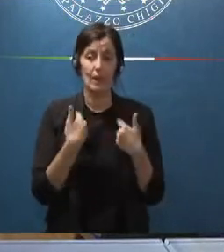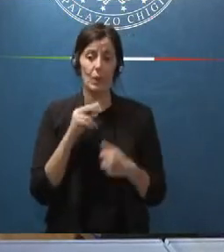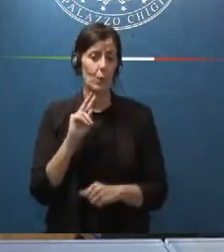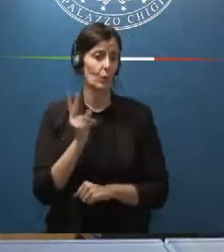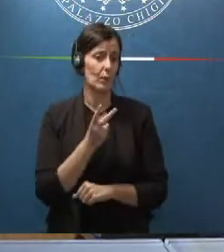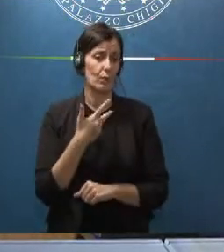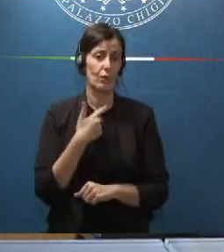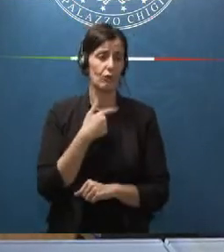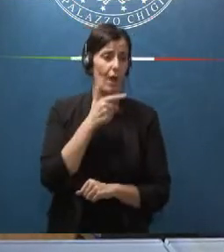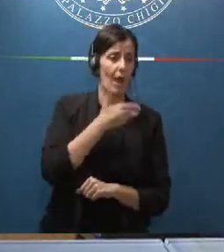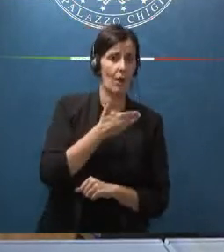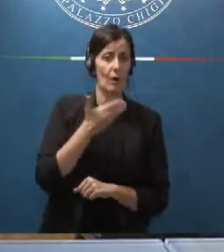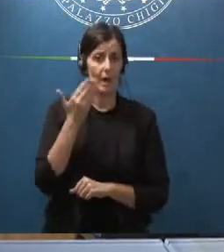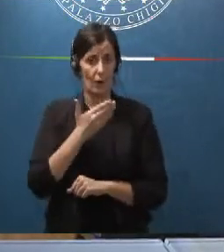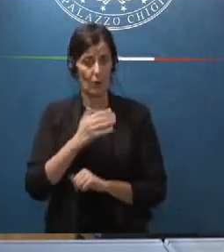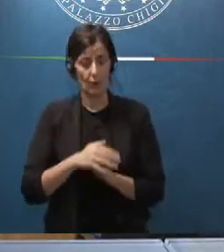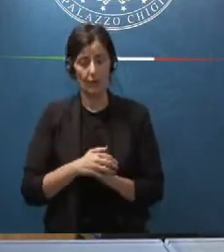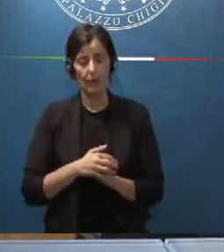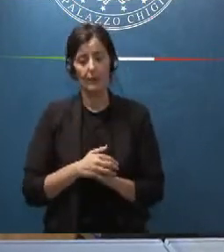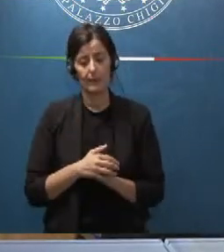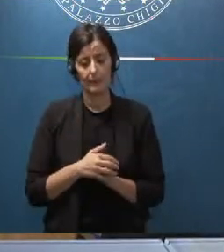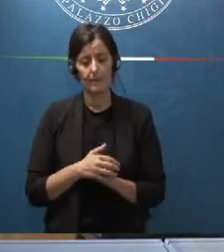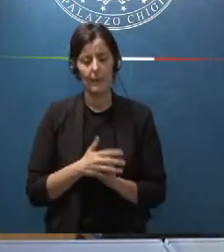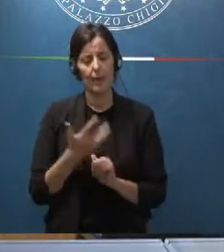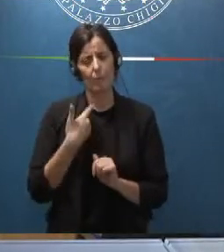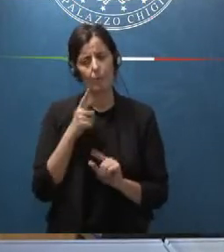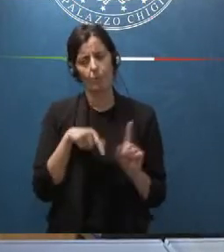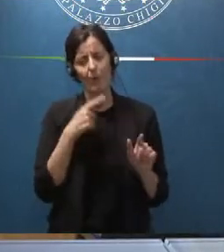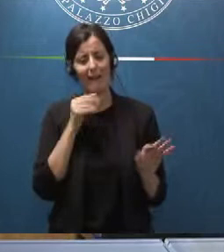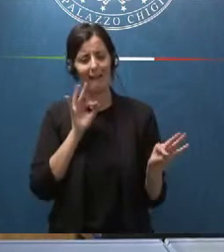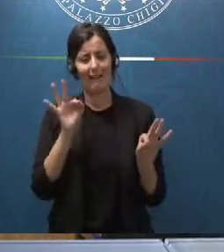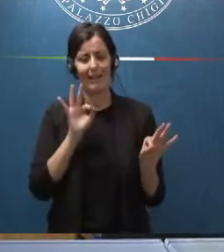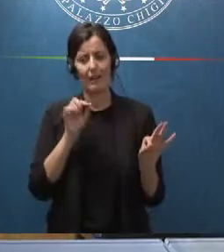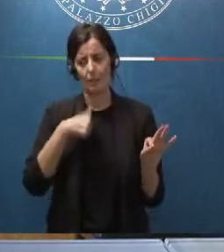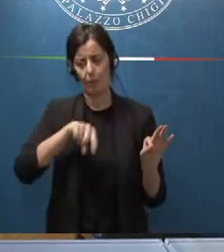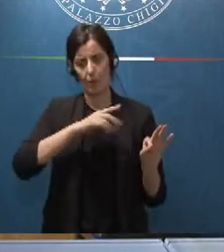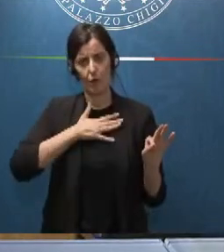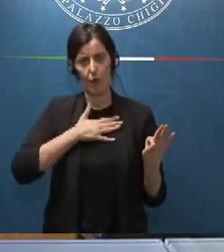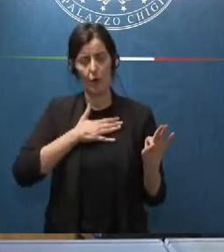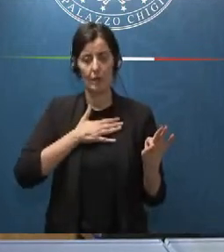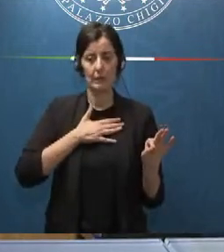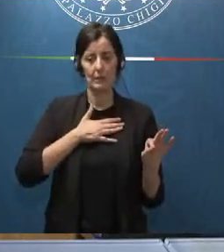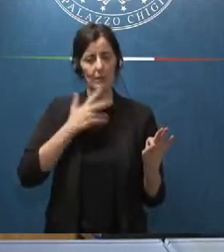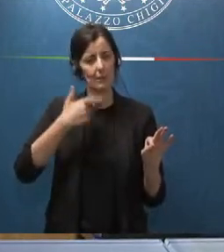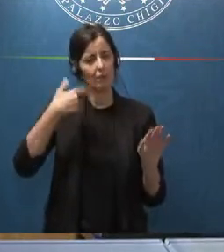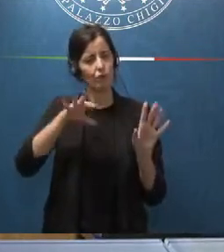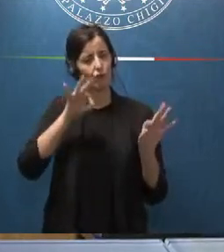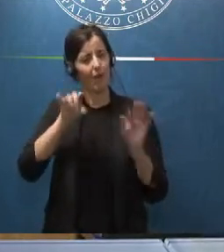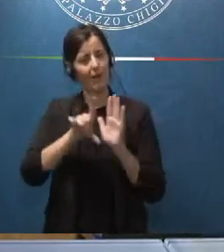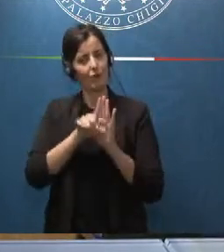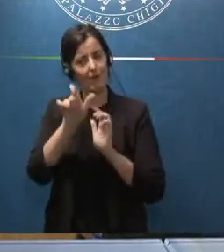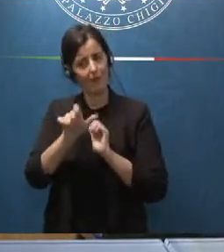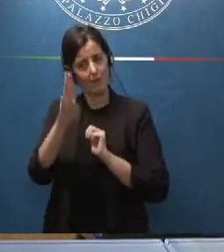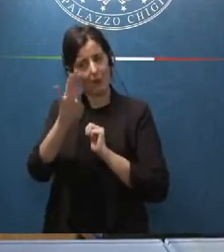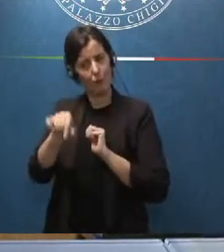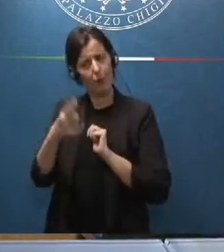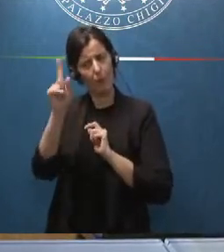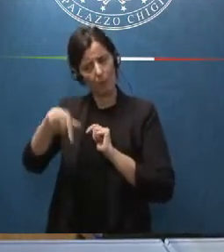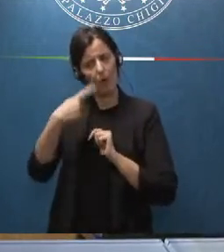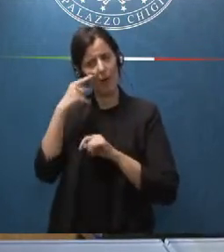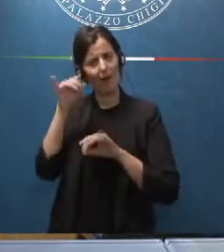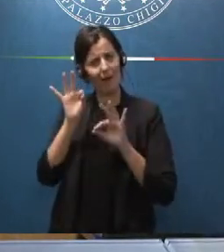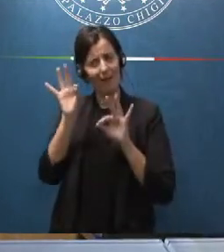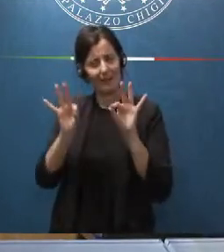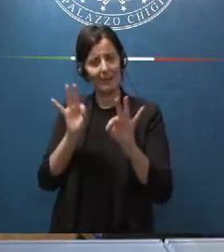entrambi anche sappiamo sono state fatte state anche criticate da parte nostra sul tempo delle scelte legislative di Berlusconi che quantomeno hanno fatto